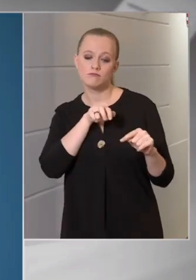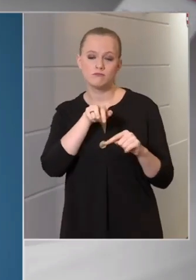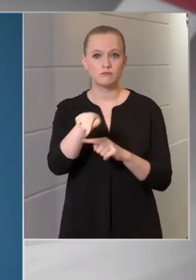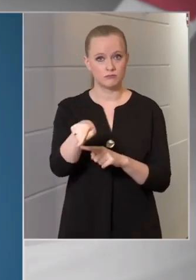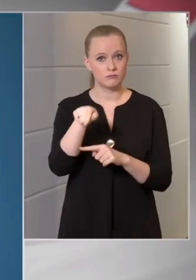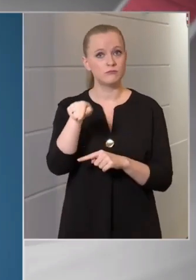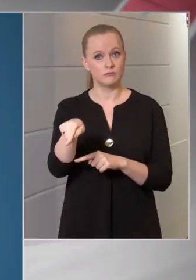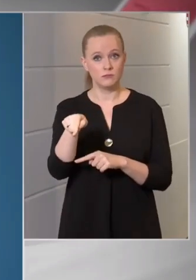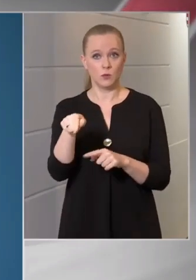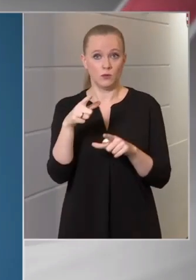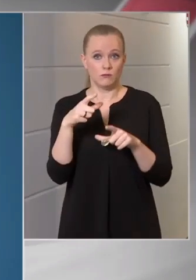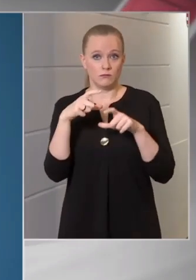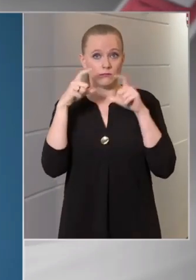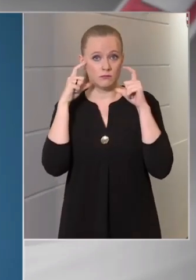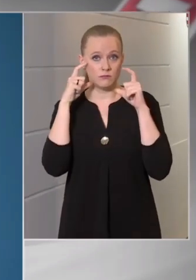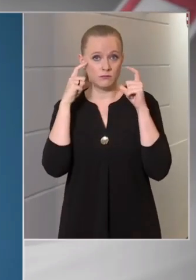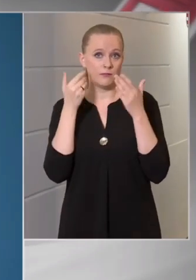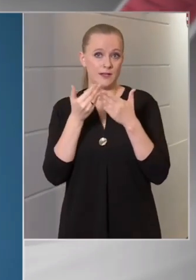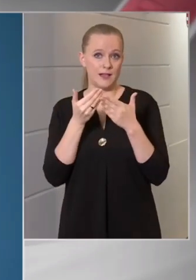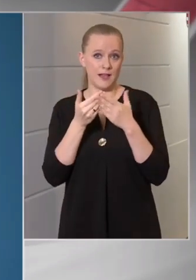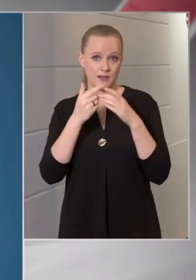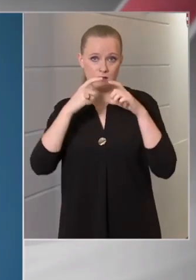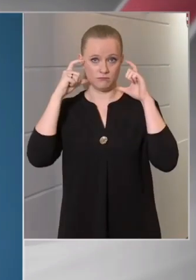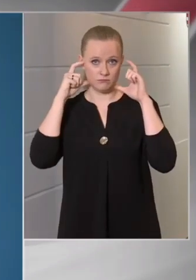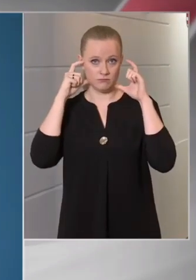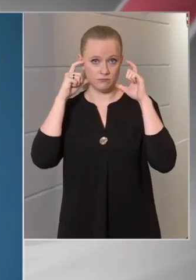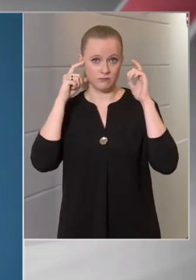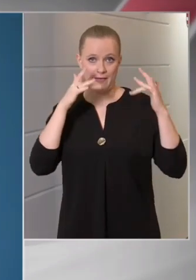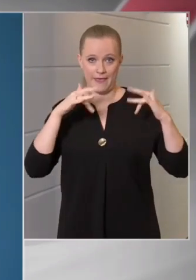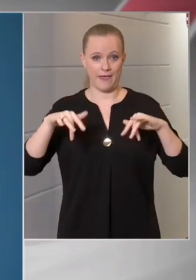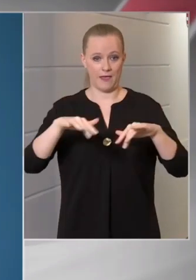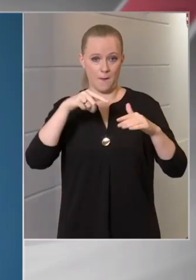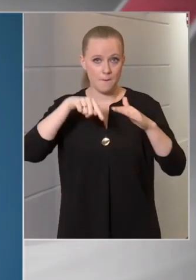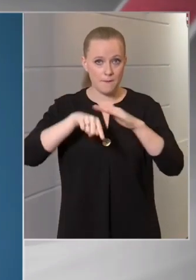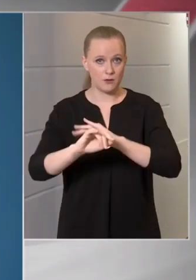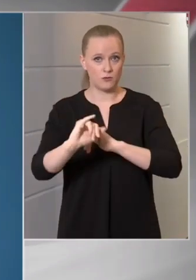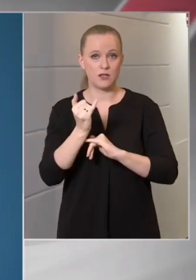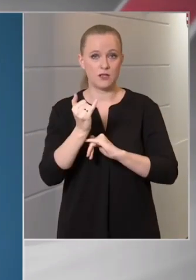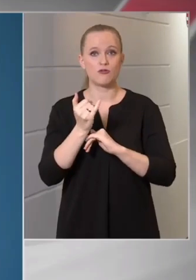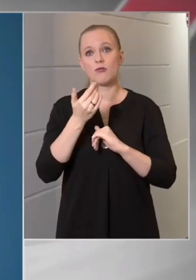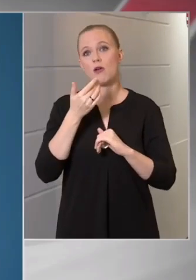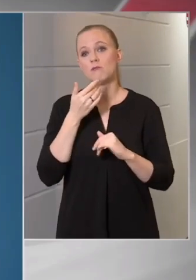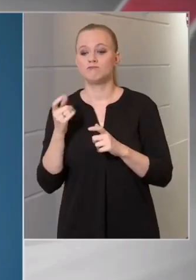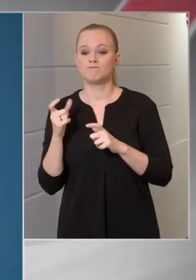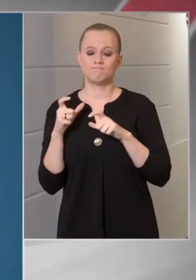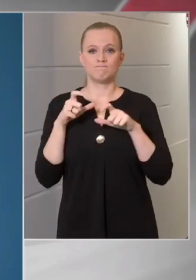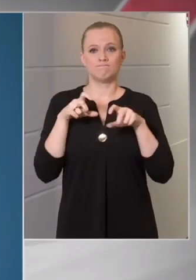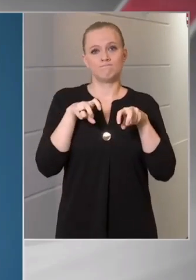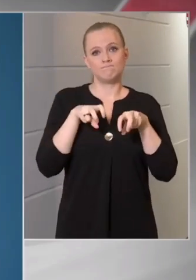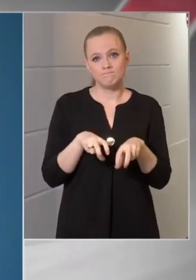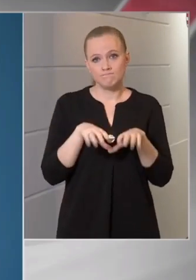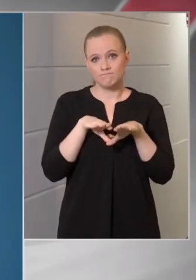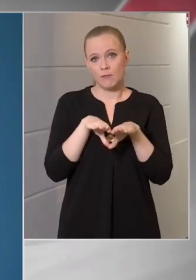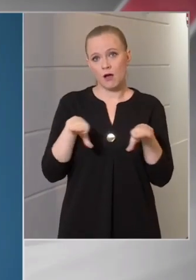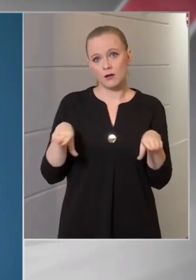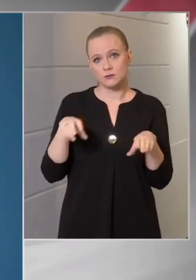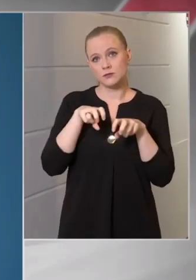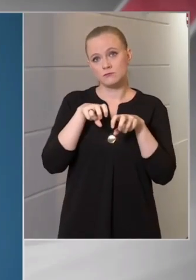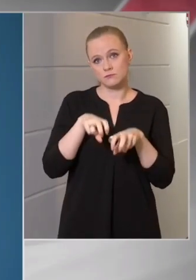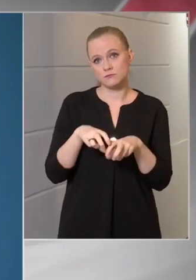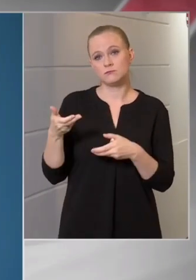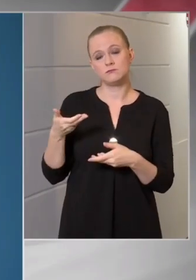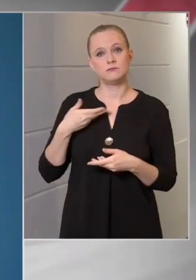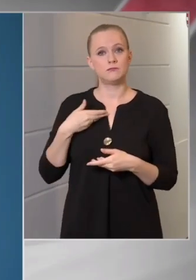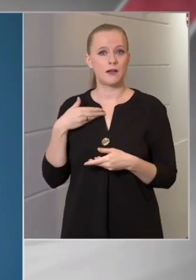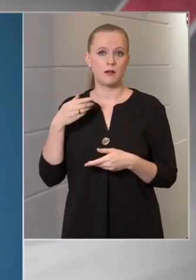igenis viseljük a maszkot a vendéglátóhelyen is. Hogyha az asztalnál helyet foglalunk és megkapjuk